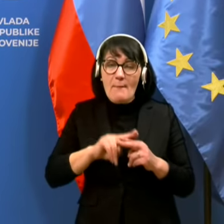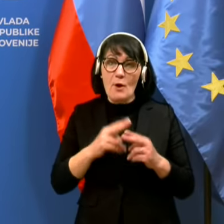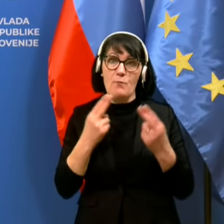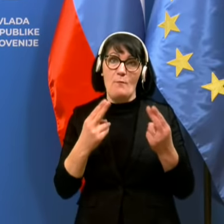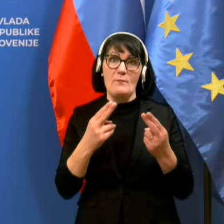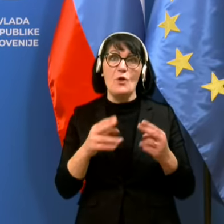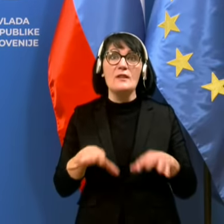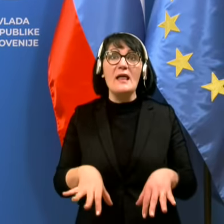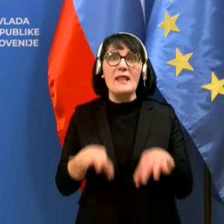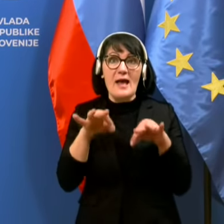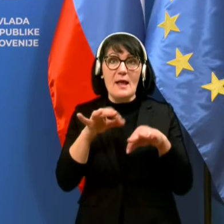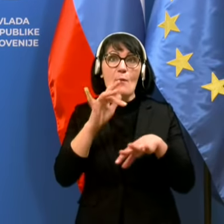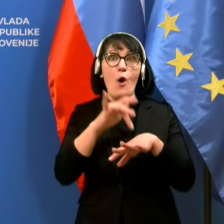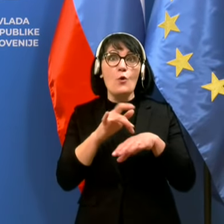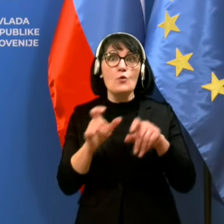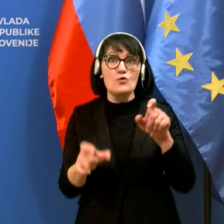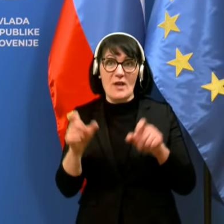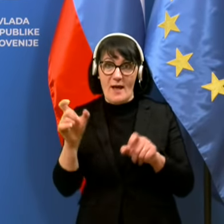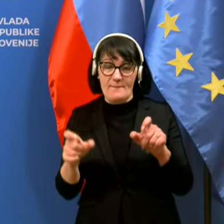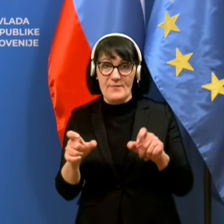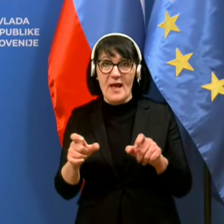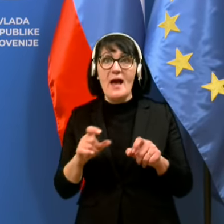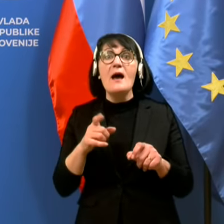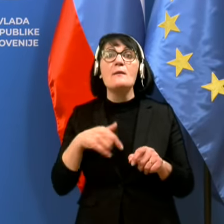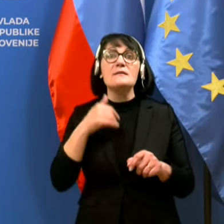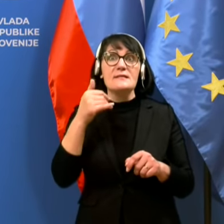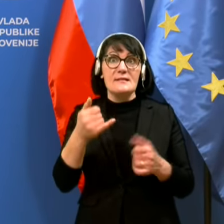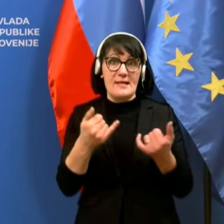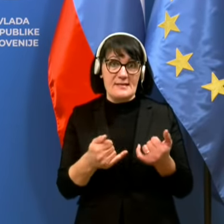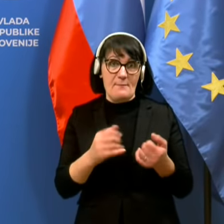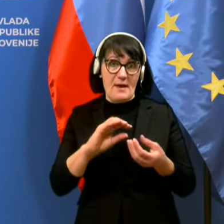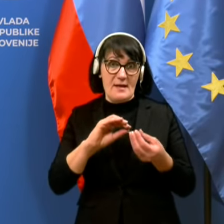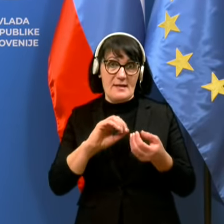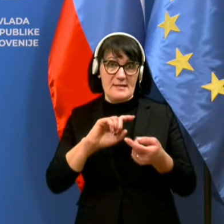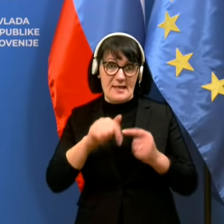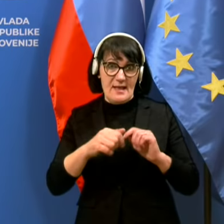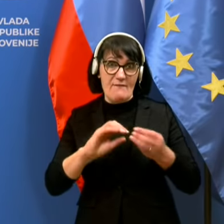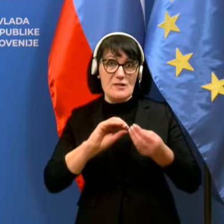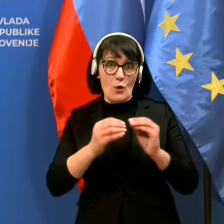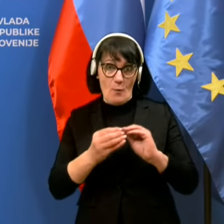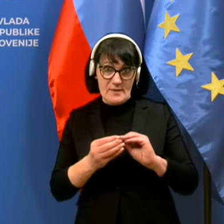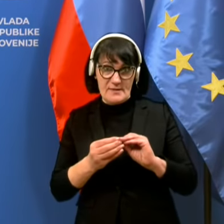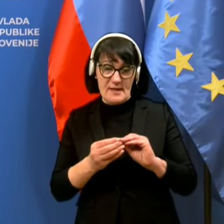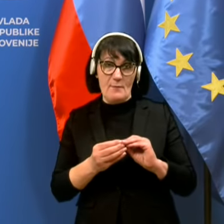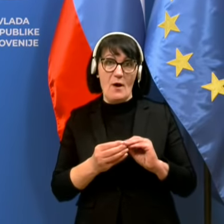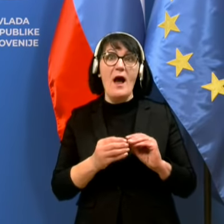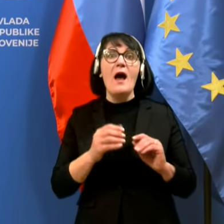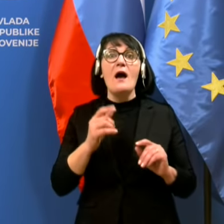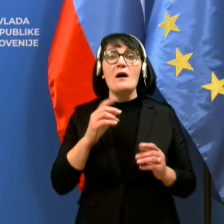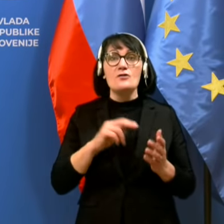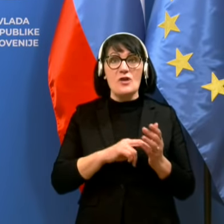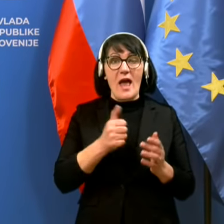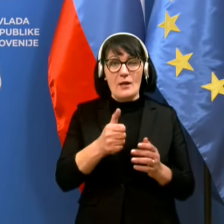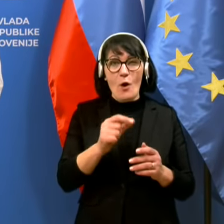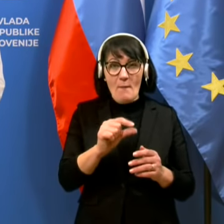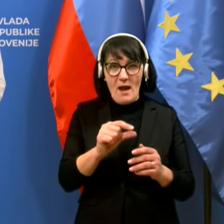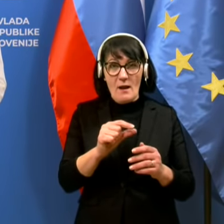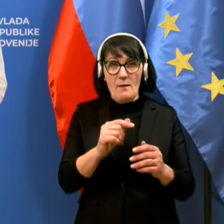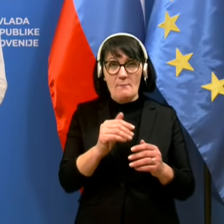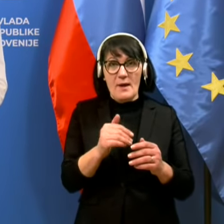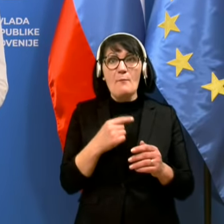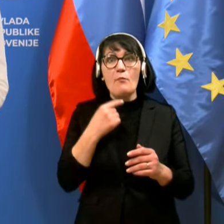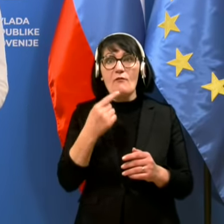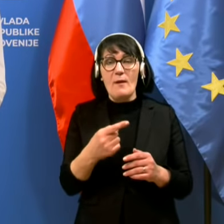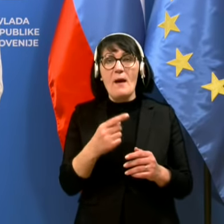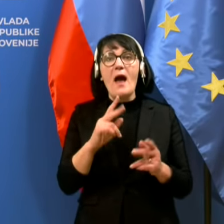najdemo kužne. Zdaj pa se zadeve zakomplicirajo. Kar naprej, prosim. Ok, še tole malček prej. glede,